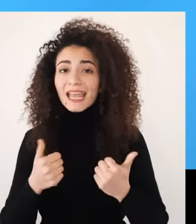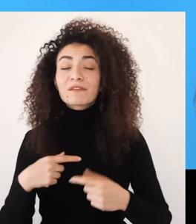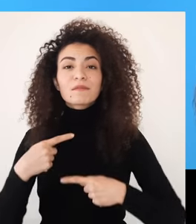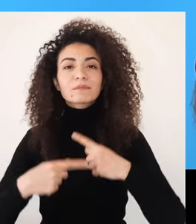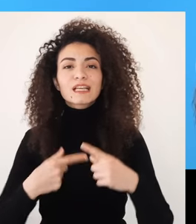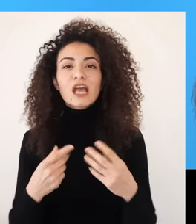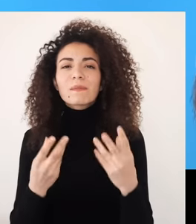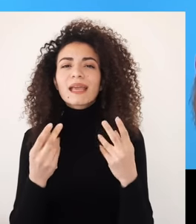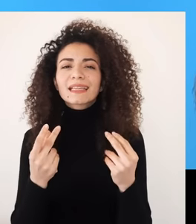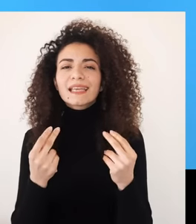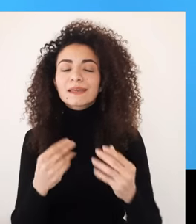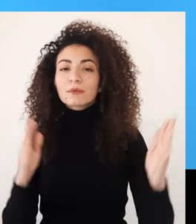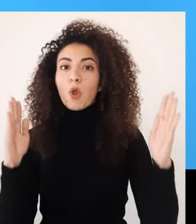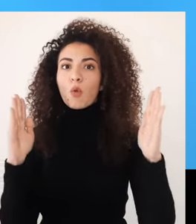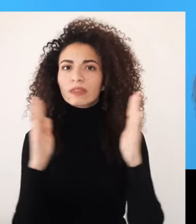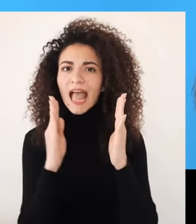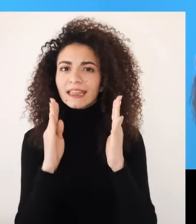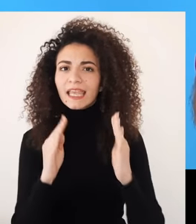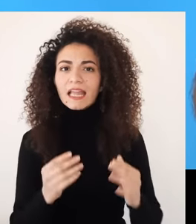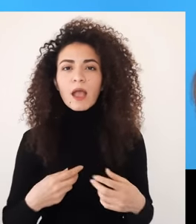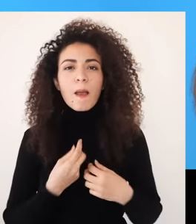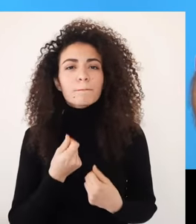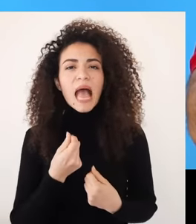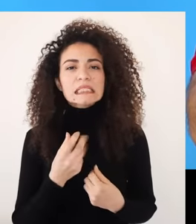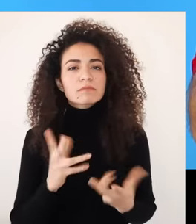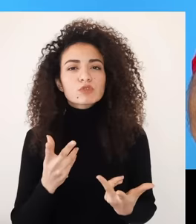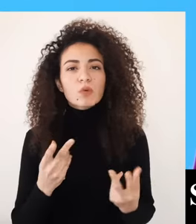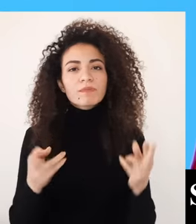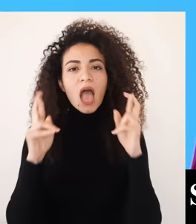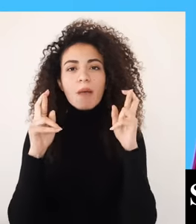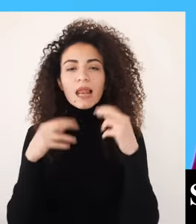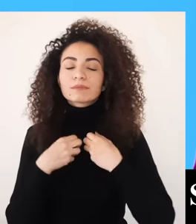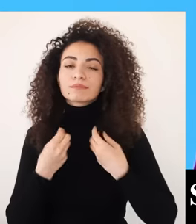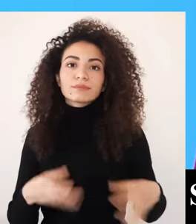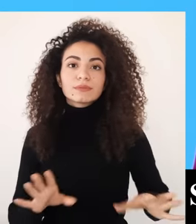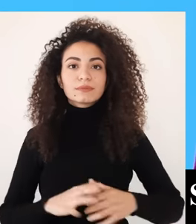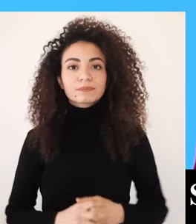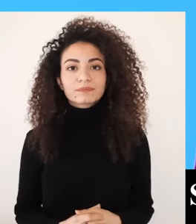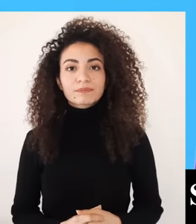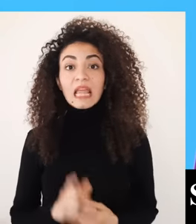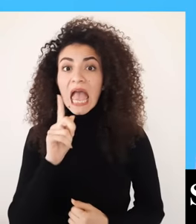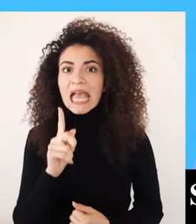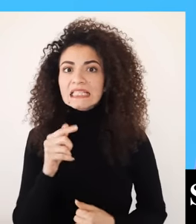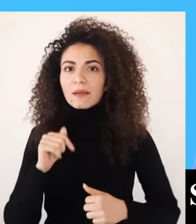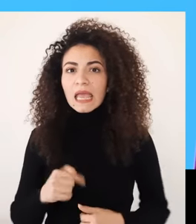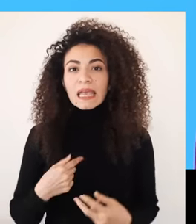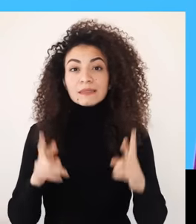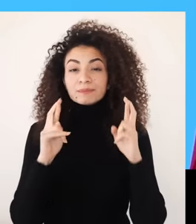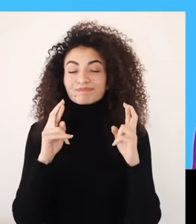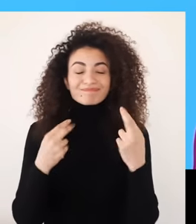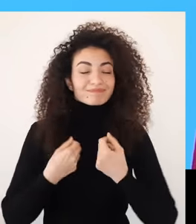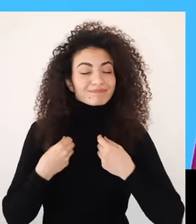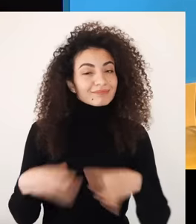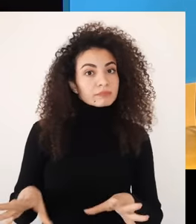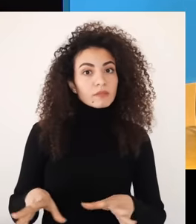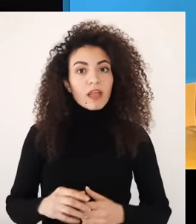ممكن نختبر بالحياة مواقف وتحديات نشعر فيه أنه الأمل مفقود ولكن إذا كان الوضع أو الموقف بيدعوا لليأس بيبقى